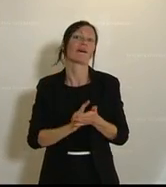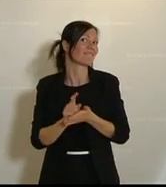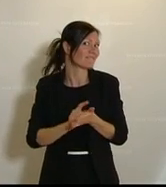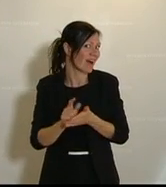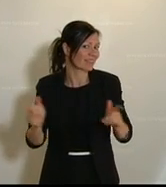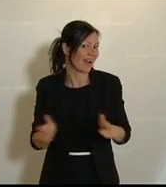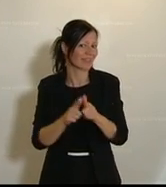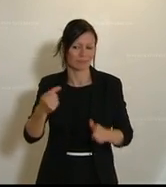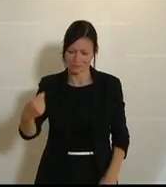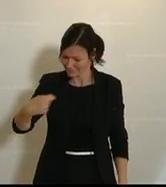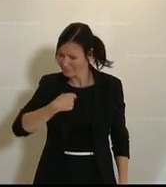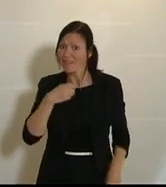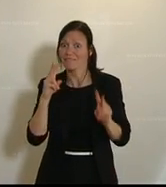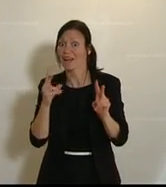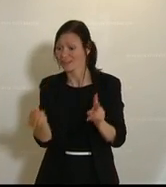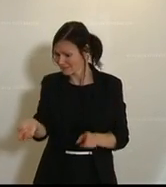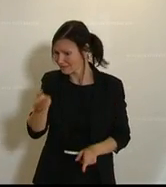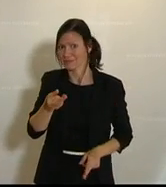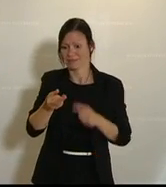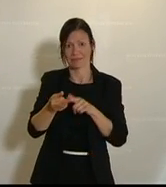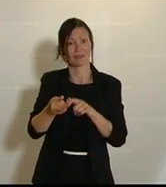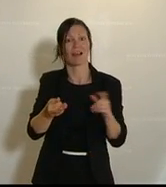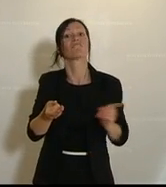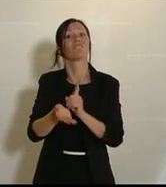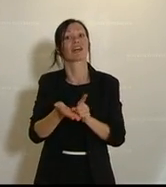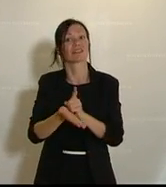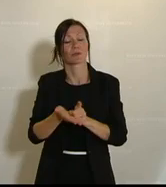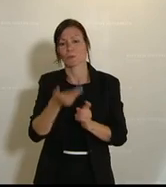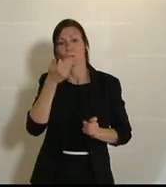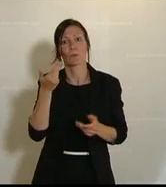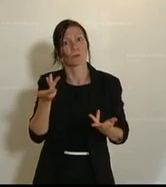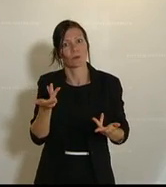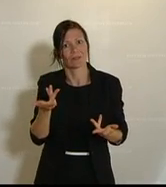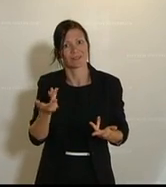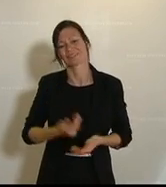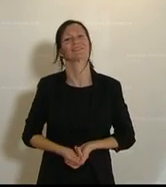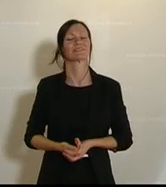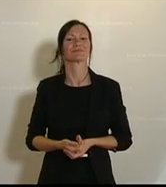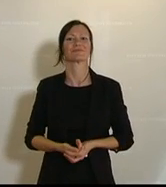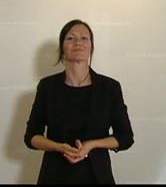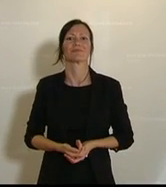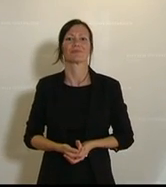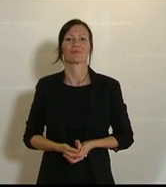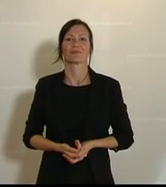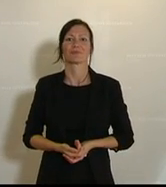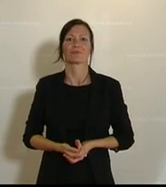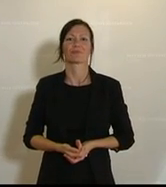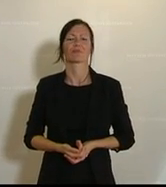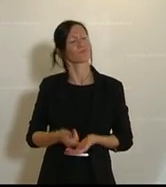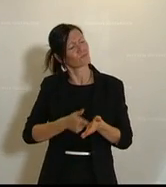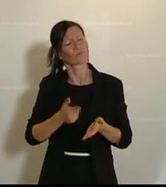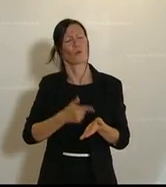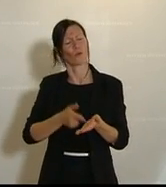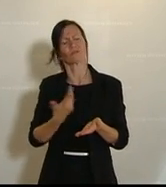wie die Leistungen fließen, da fehlt sehr viel von Ihnen. Ich habe auch diesbezüglich ja schon mehrmals